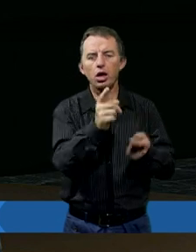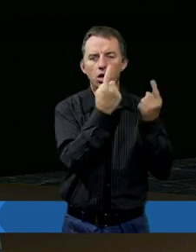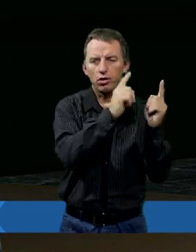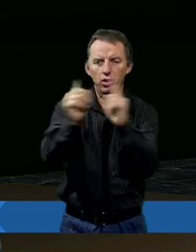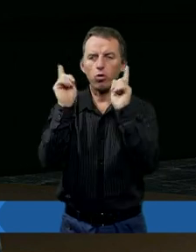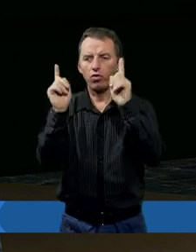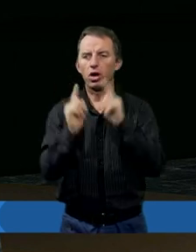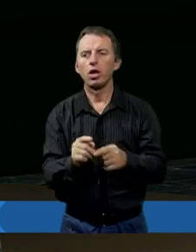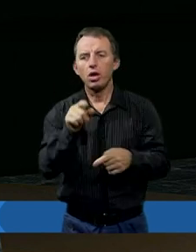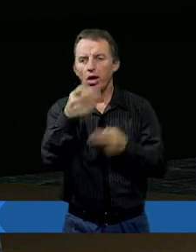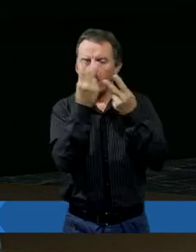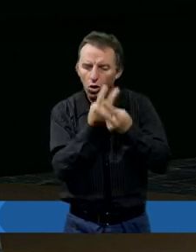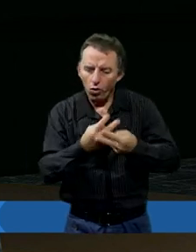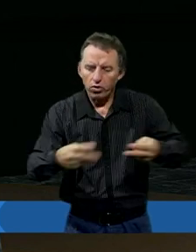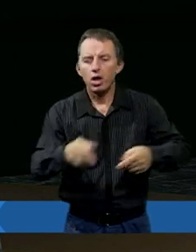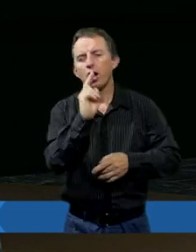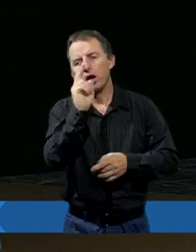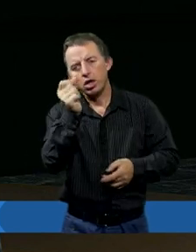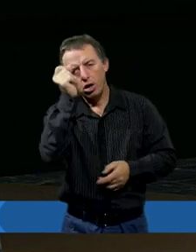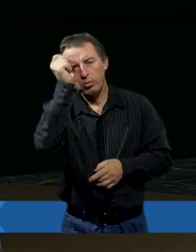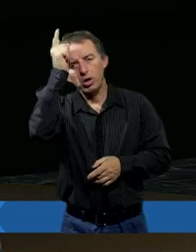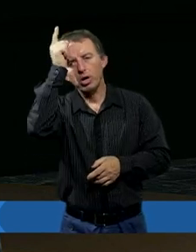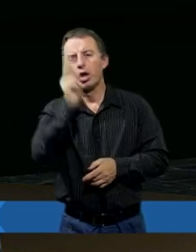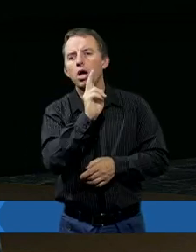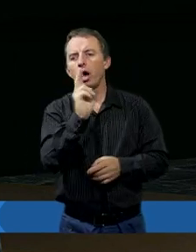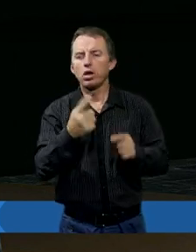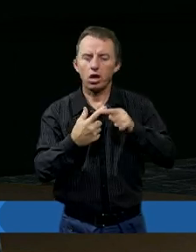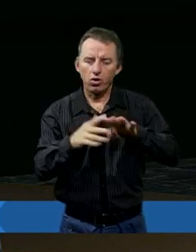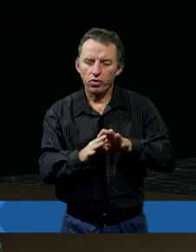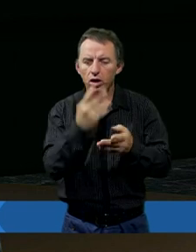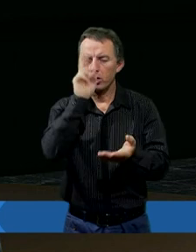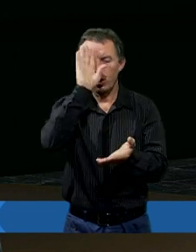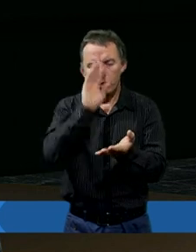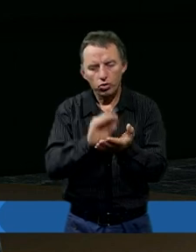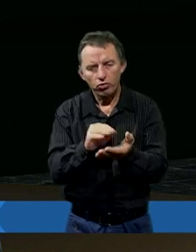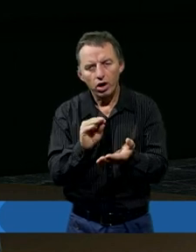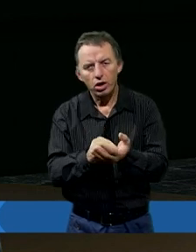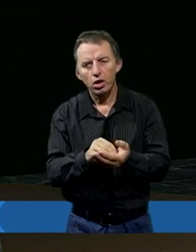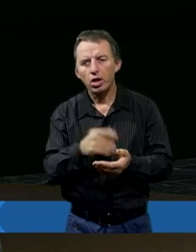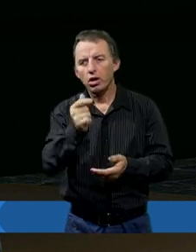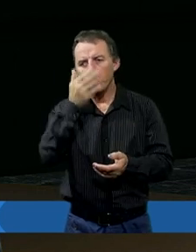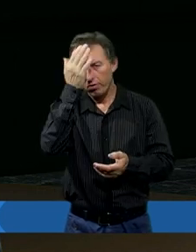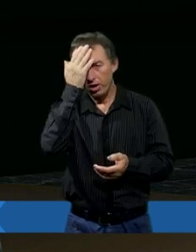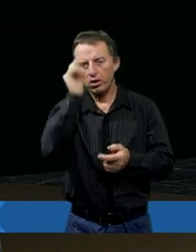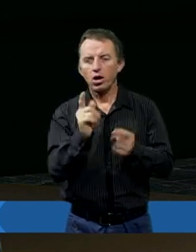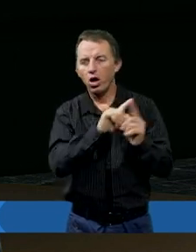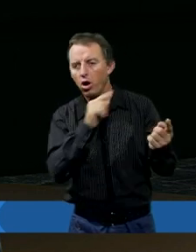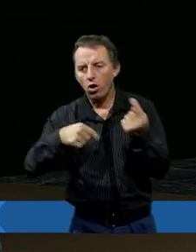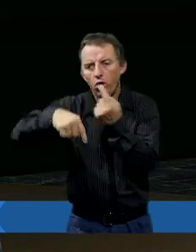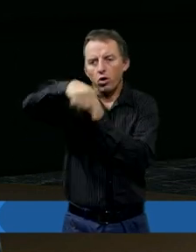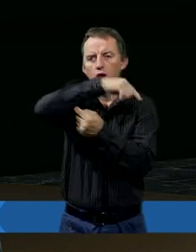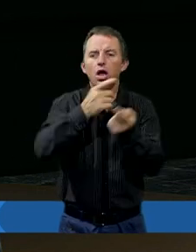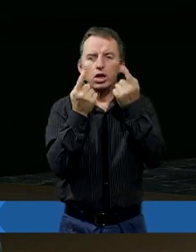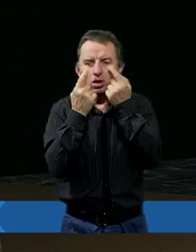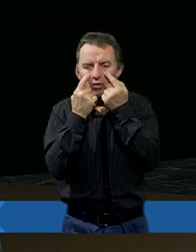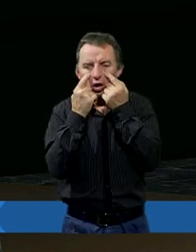zwracasz uwagę, że go nawiedzasz każdego poranku i każdej chwili go doświadczasz? Kiedyż wreszcie odwrócisz